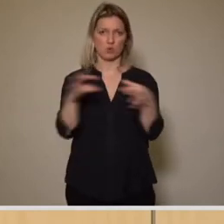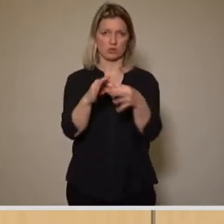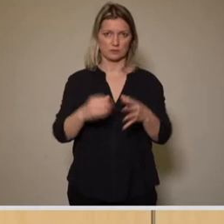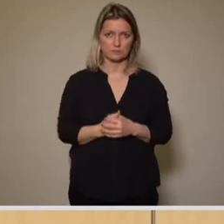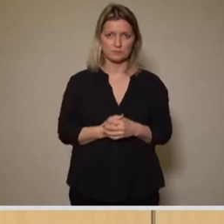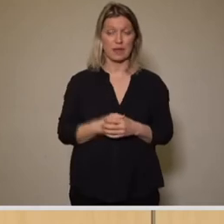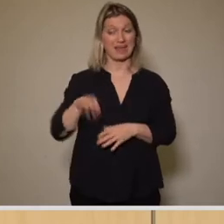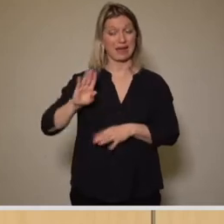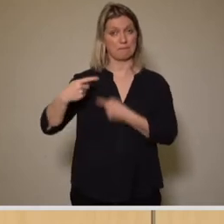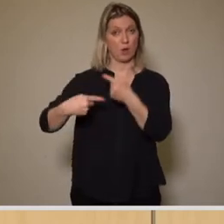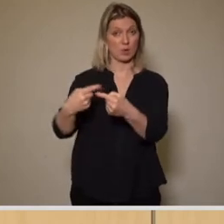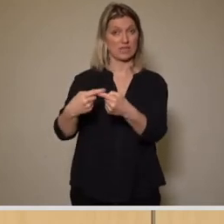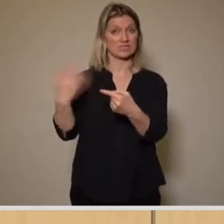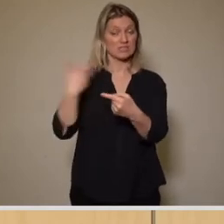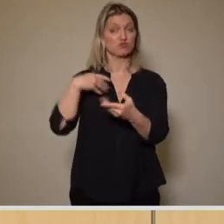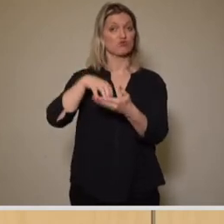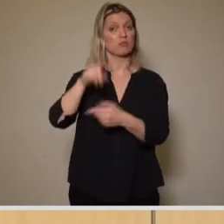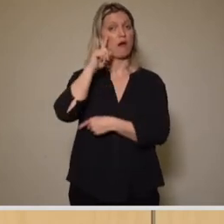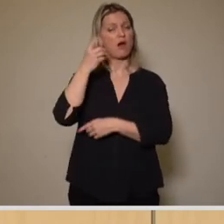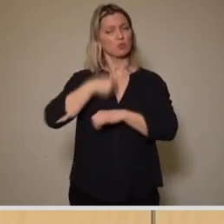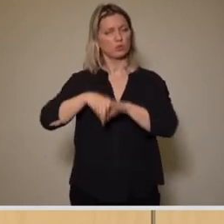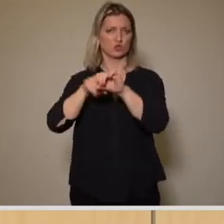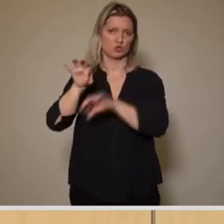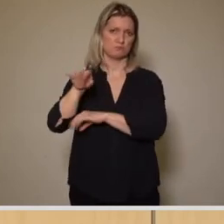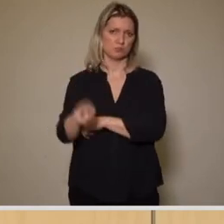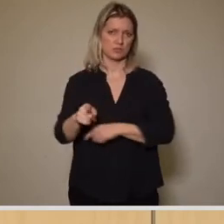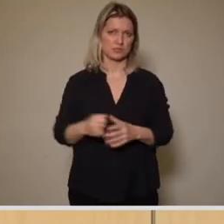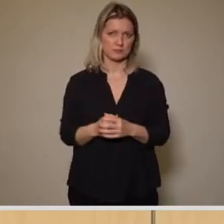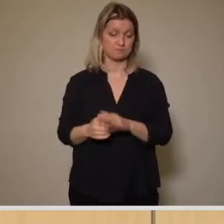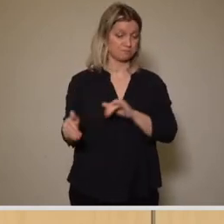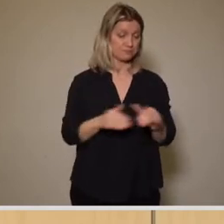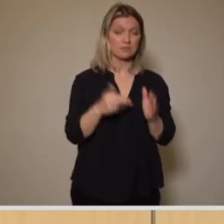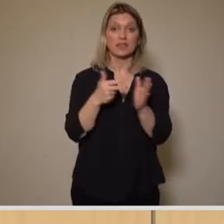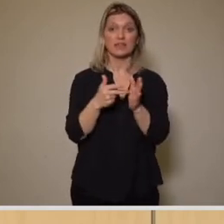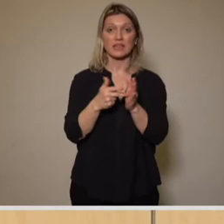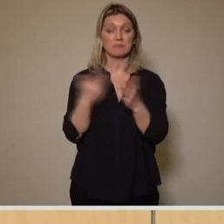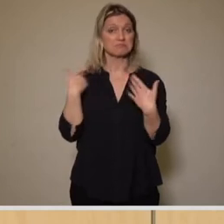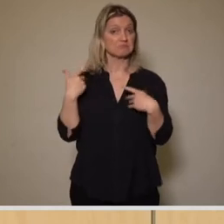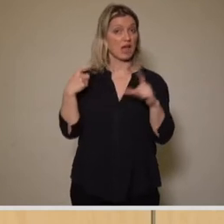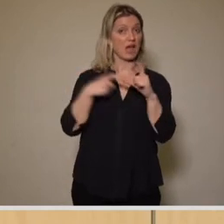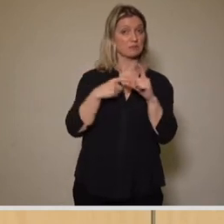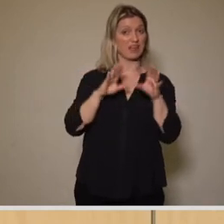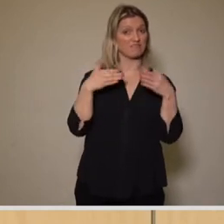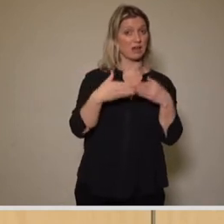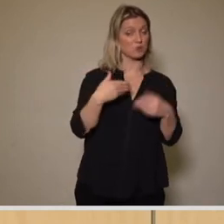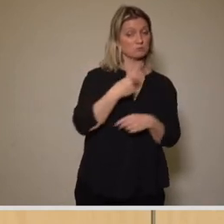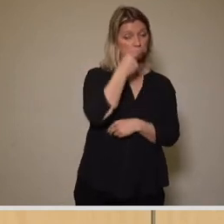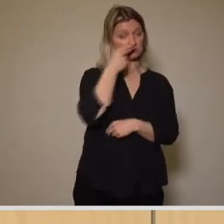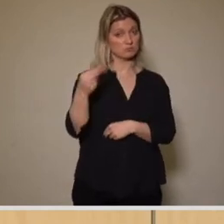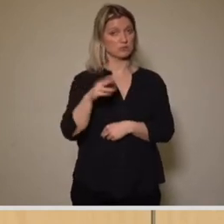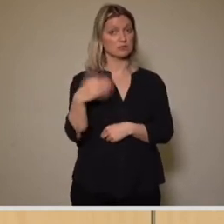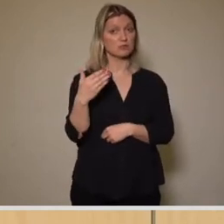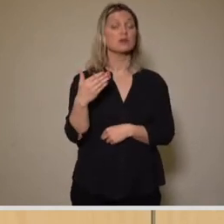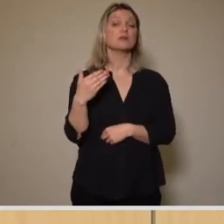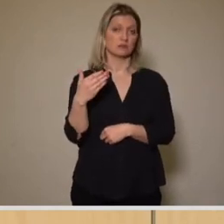müssen wir, glaube ich, als Stadtrat auch unterstützen. Punkt Nummer drei aus Sicht der SPD-Fraktion. Wir wollen aber eine